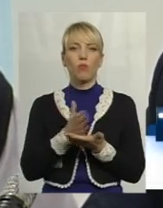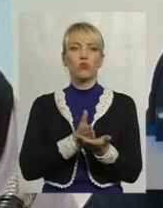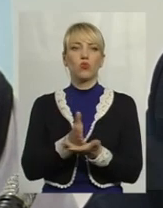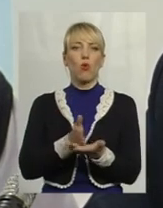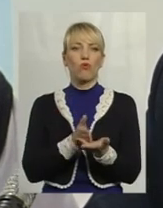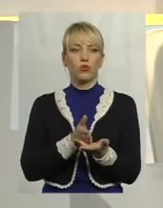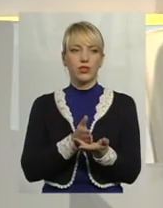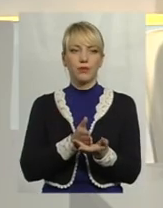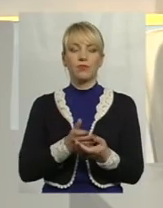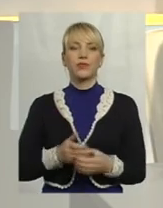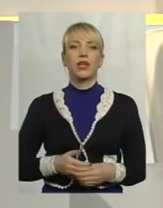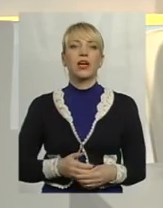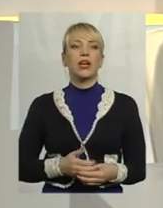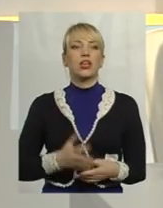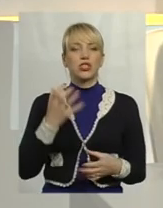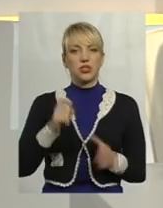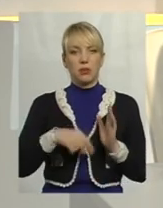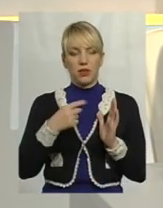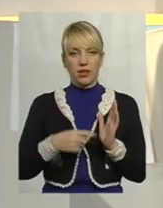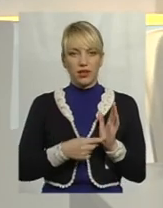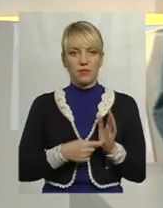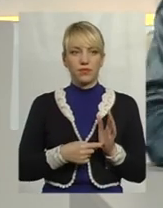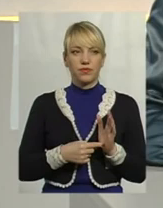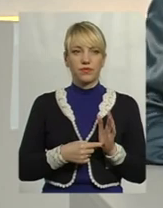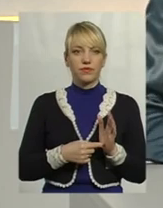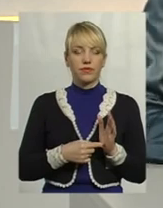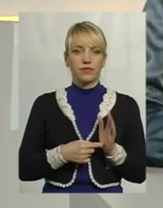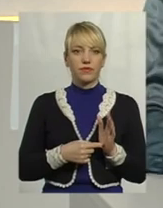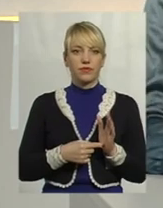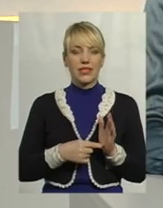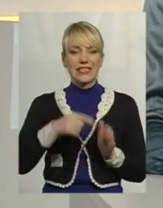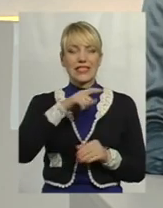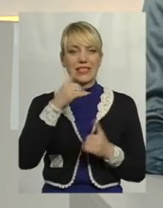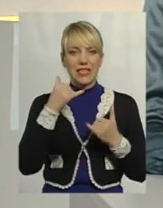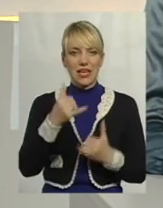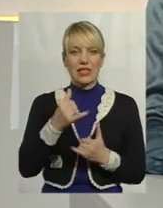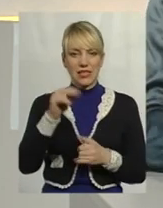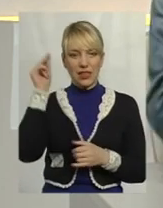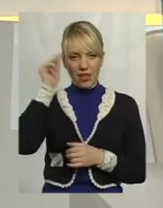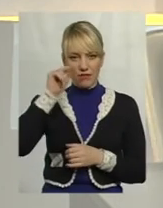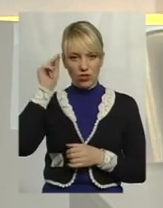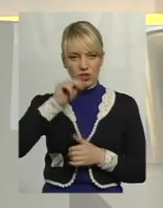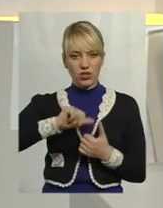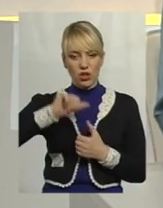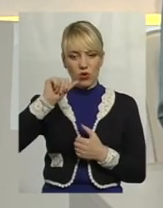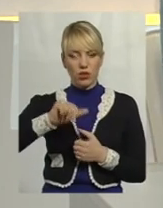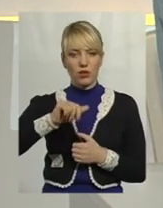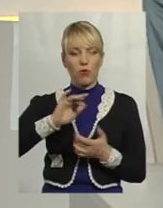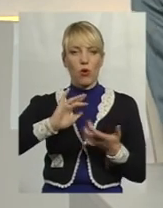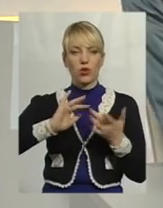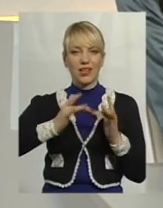А ще питання. От, власне, зараз навчитися, окрім онлайн,